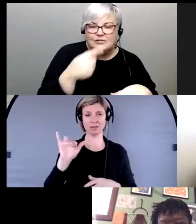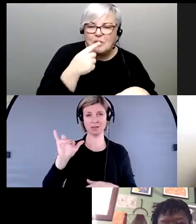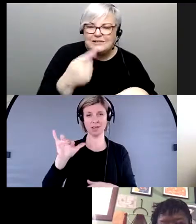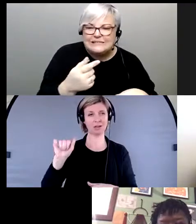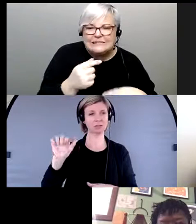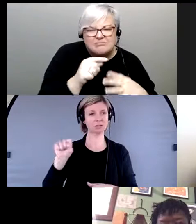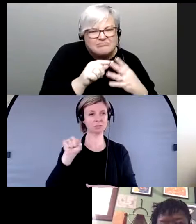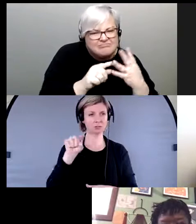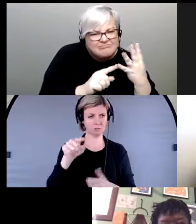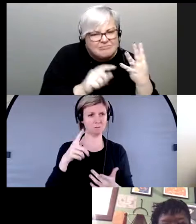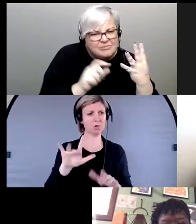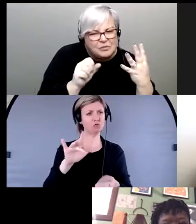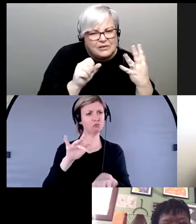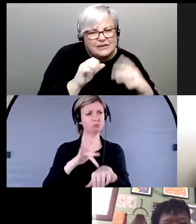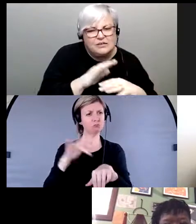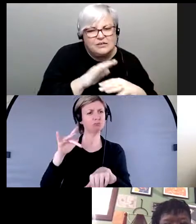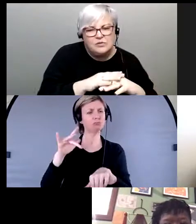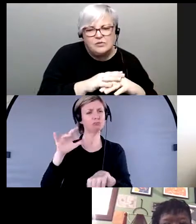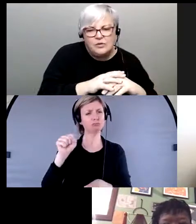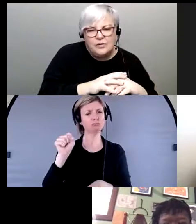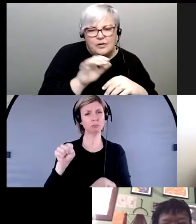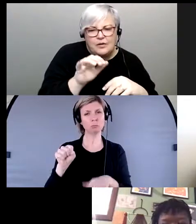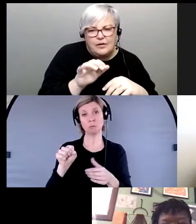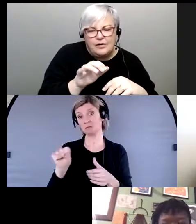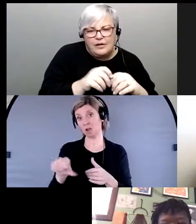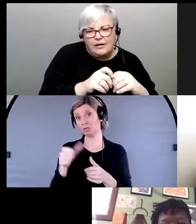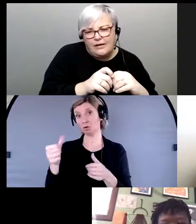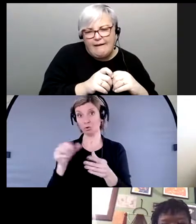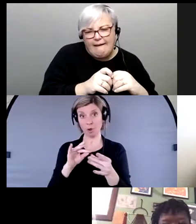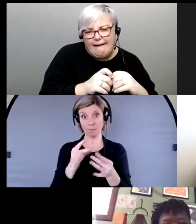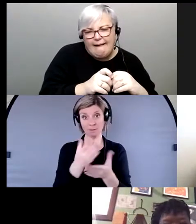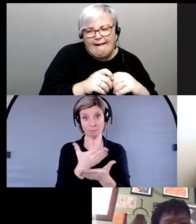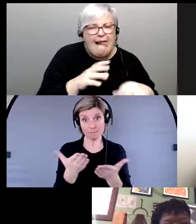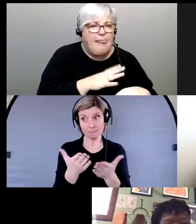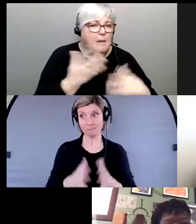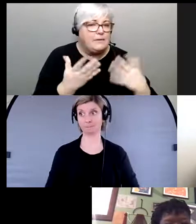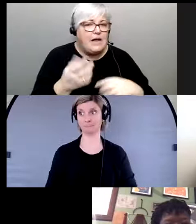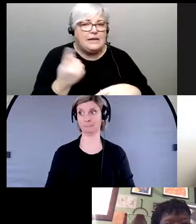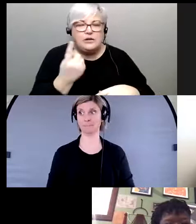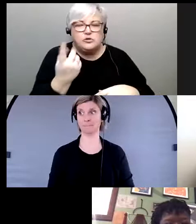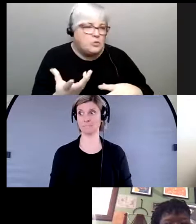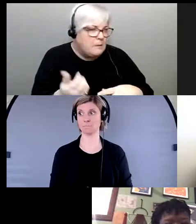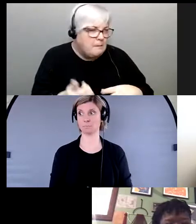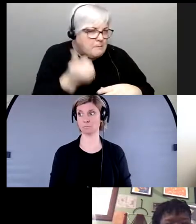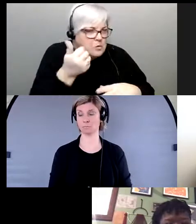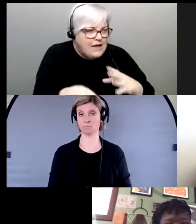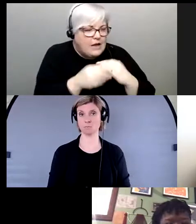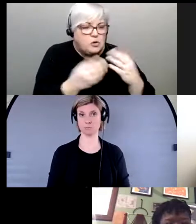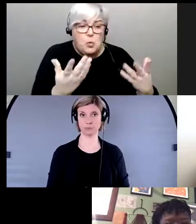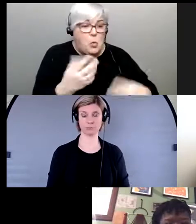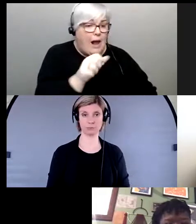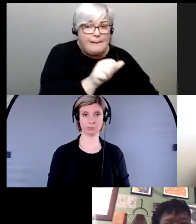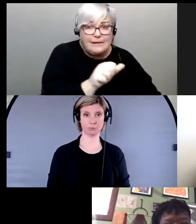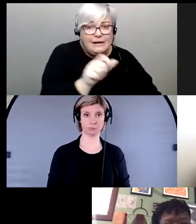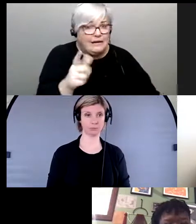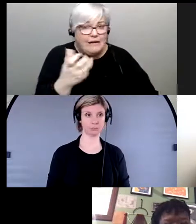éléments par rapport à ça mais il y peut-être quelque chose de plus que vous voulez ajouter ou que Amy ou Linette voudraient rajouter